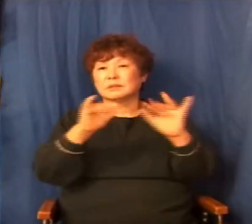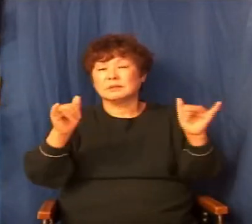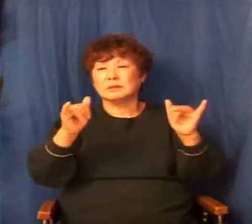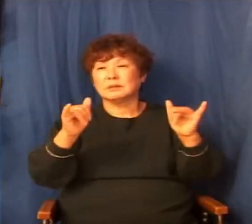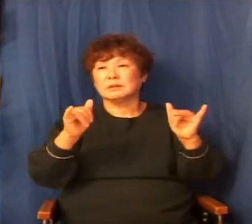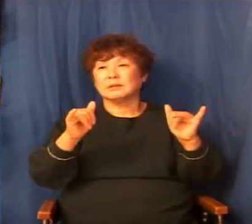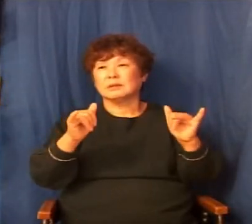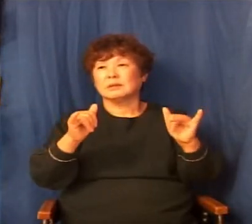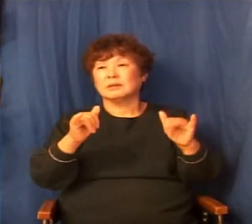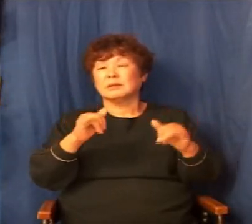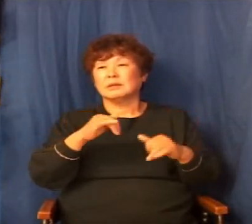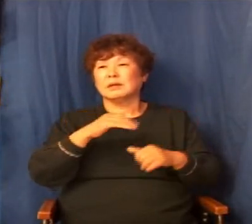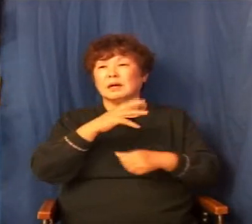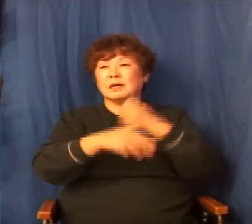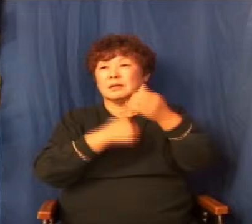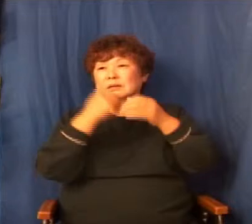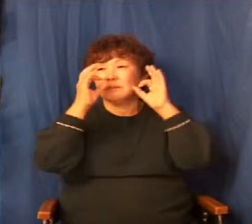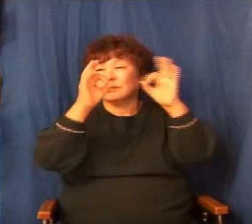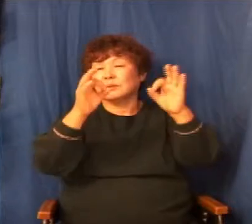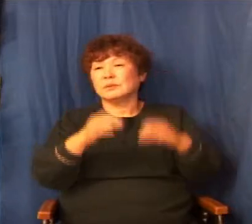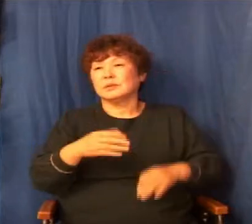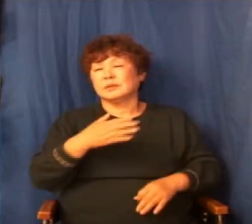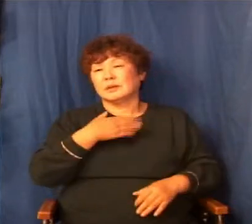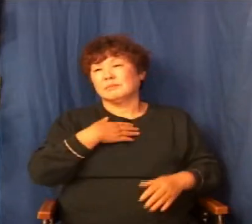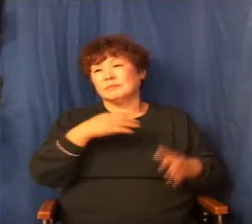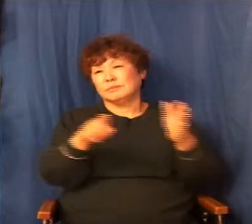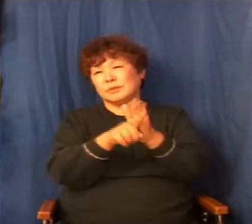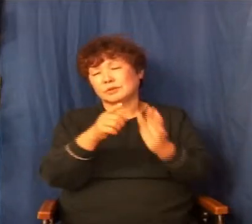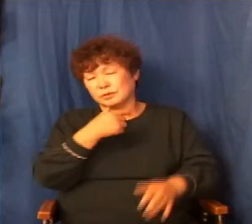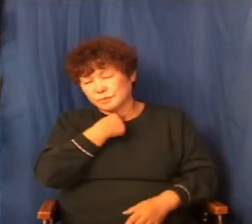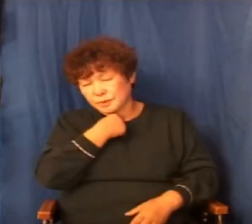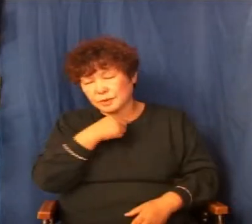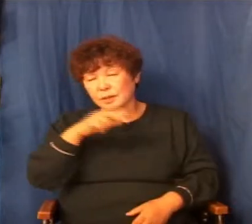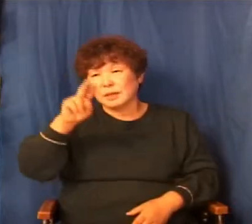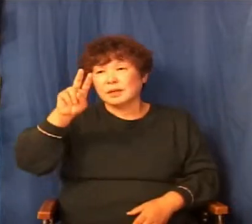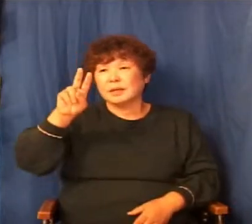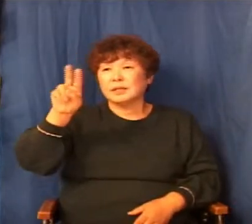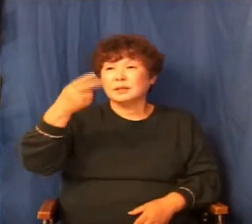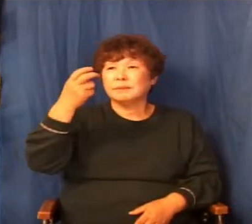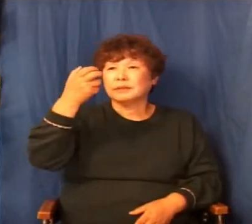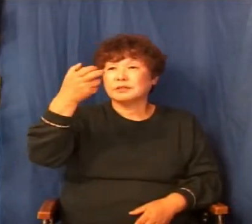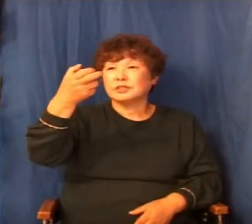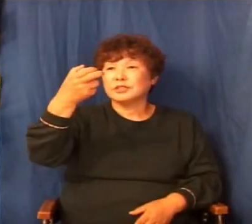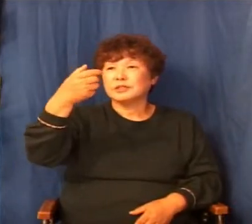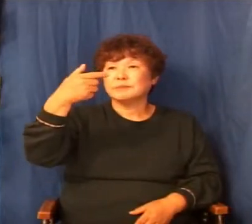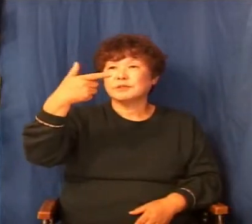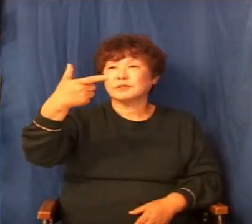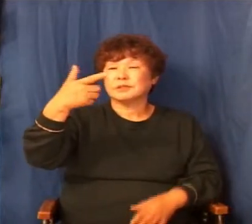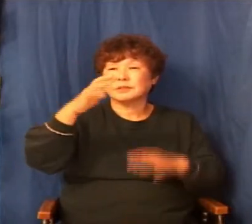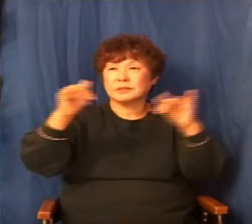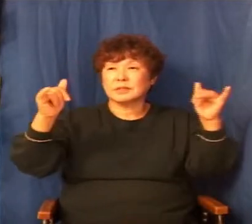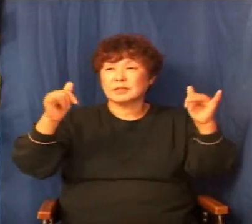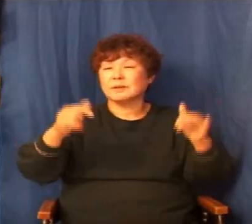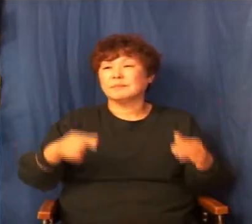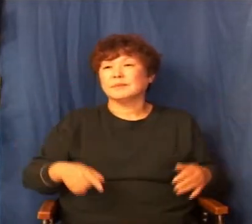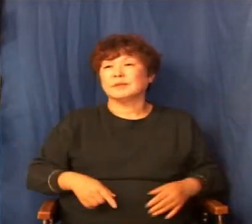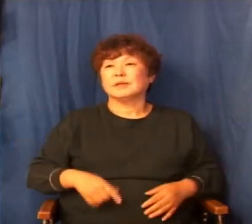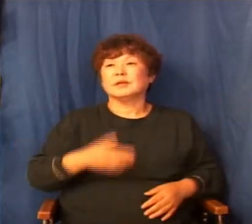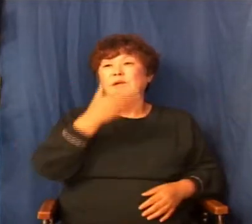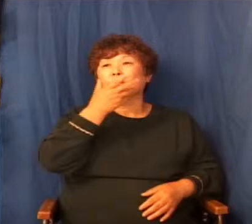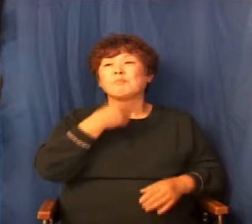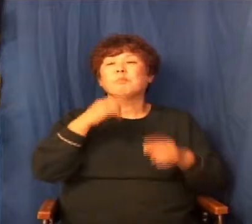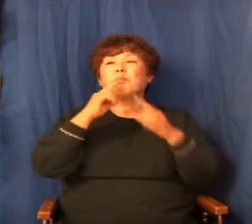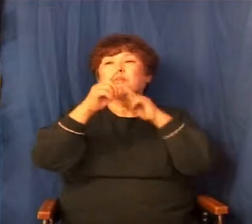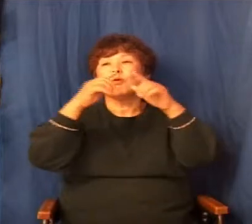나에게도 좀 가르쳐 주시오 276명 중에서 열 명만 됐어도 로마에 들어가서 복음 전파하는데